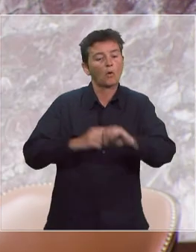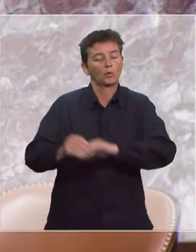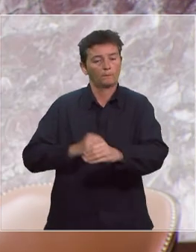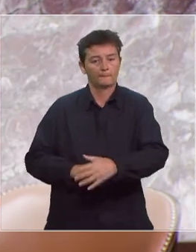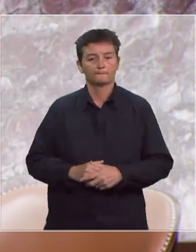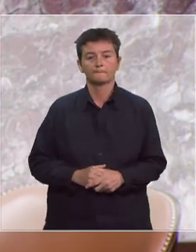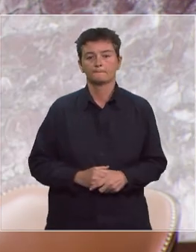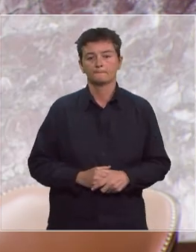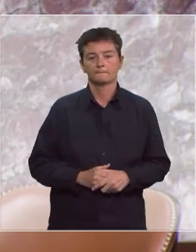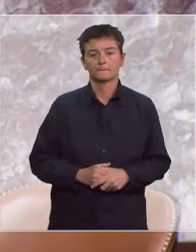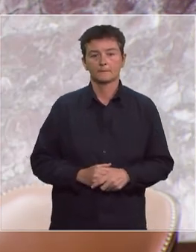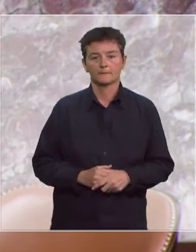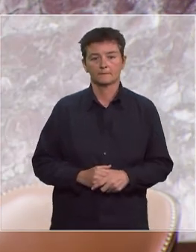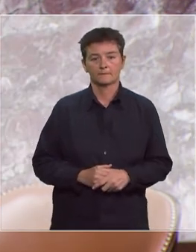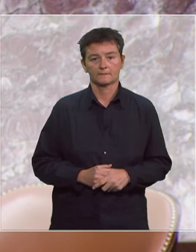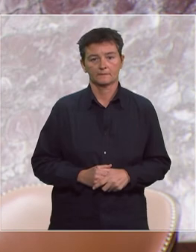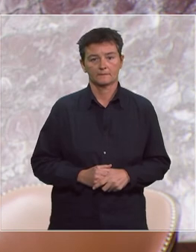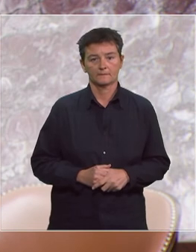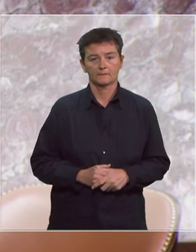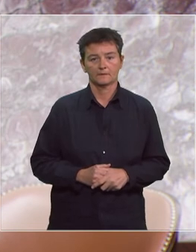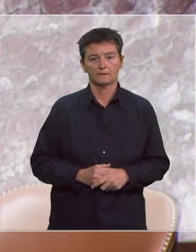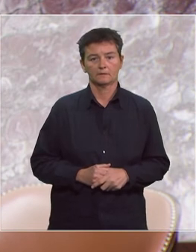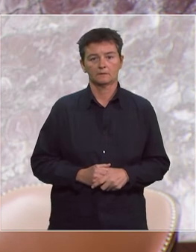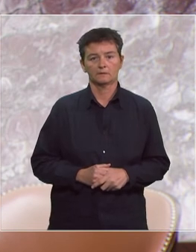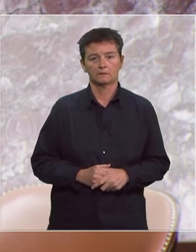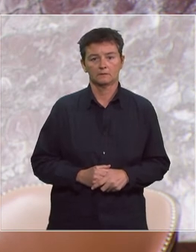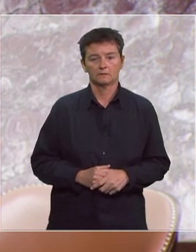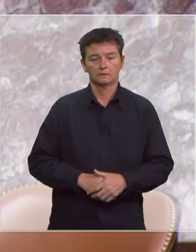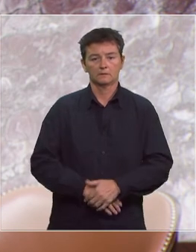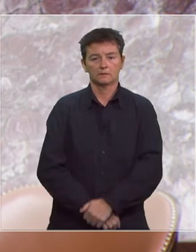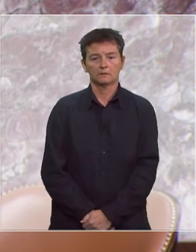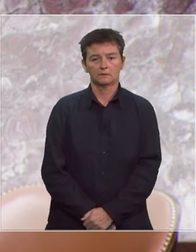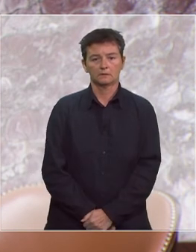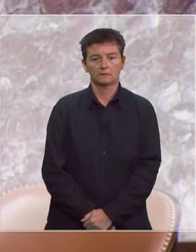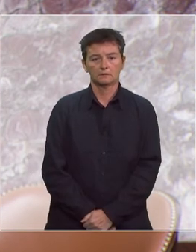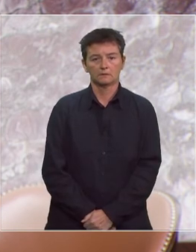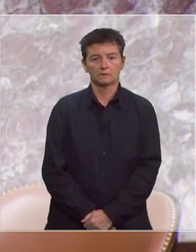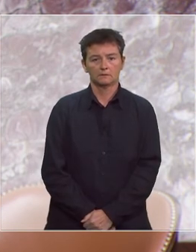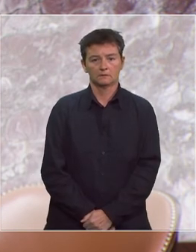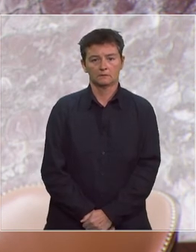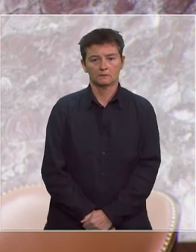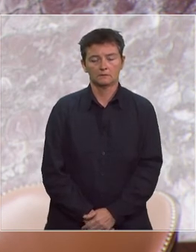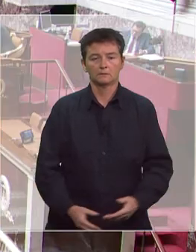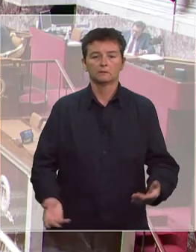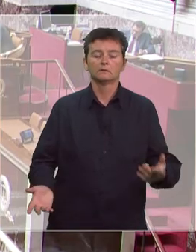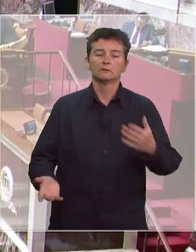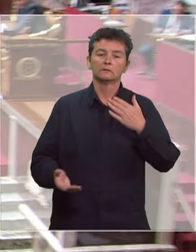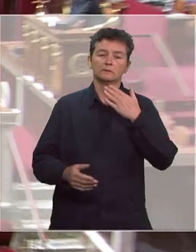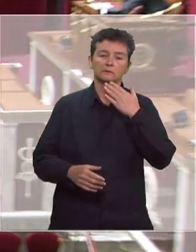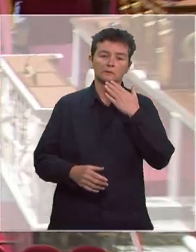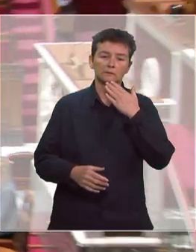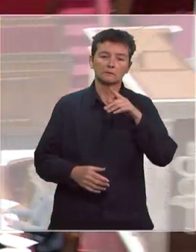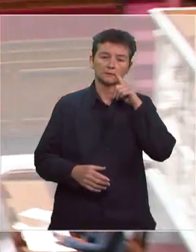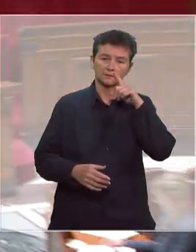monsieur le député. La parole est à monsieur Olivier Dussopt, secrétaire d'Etat auprès du ministre de l'Action et des Comptes publics. Merci, monsieur le président. Mesdames